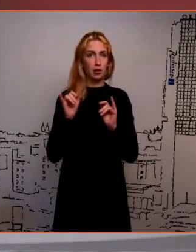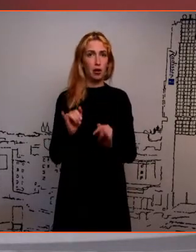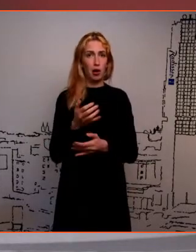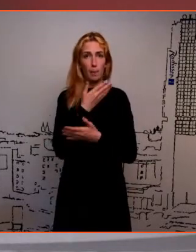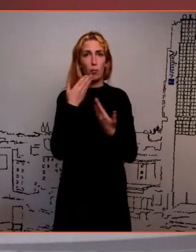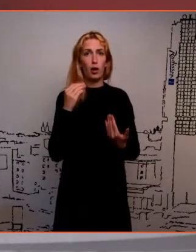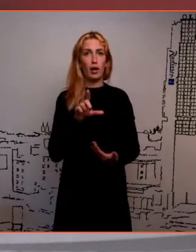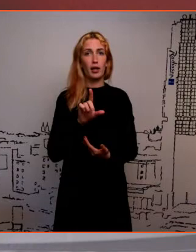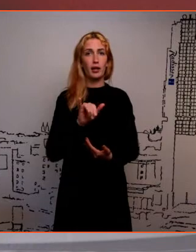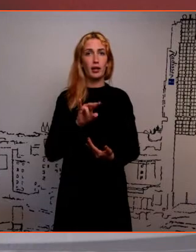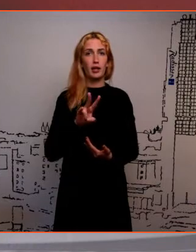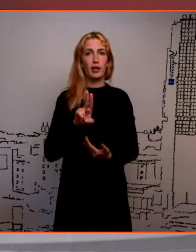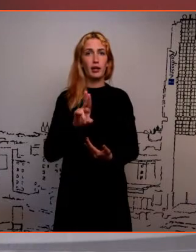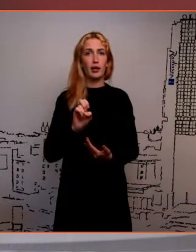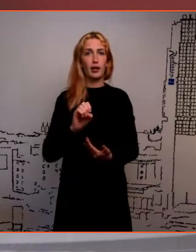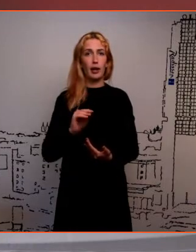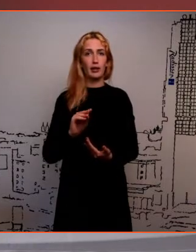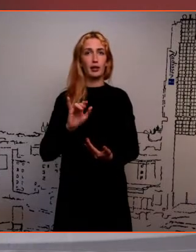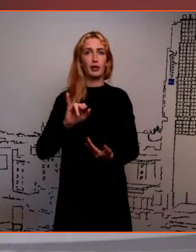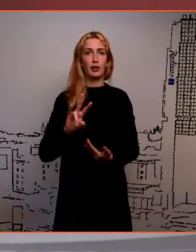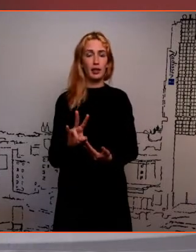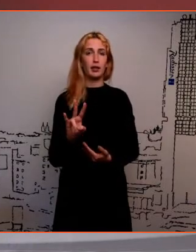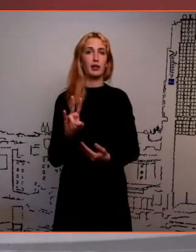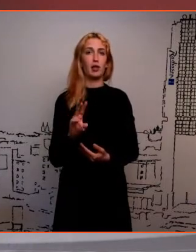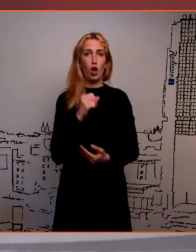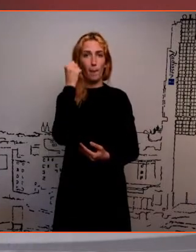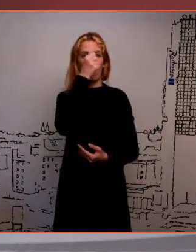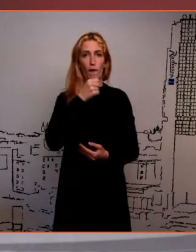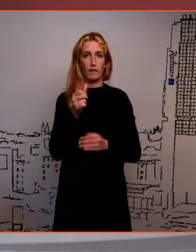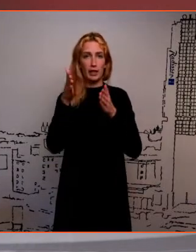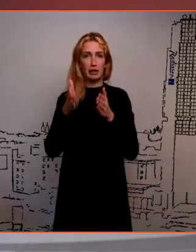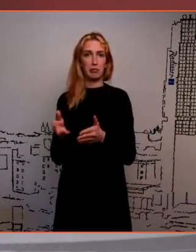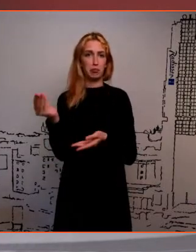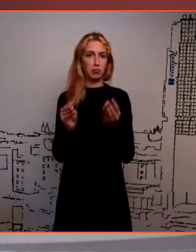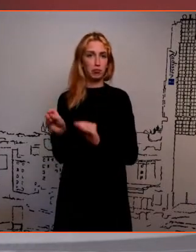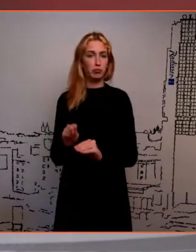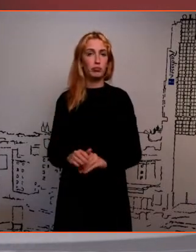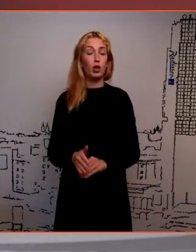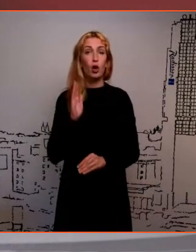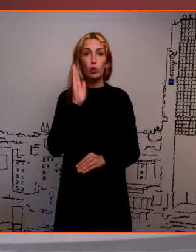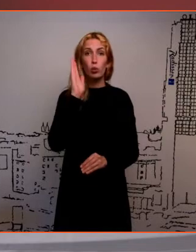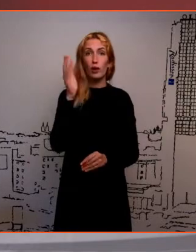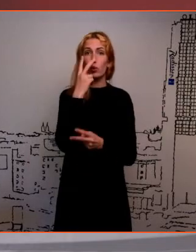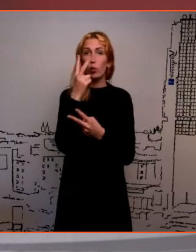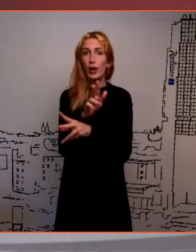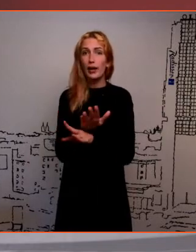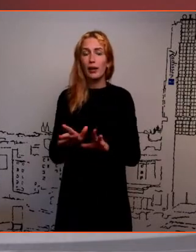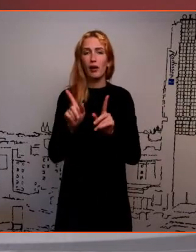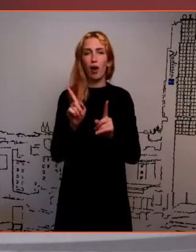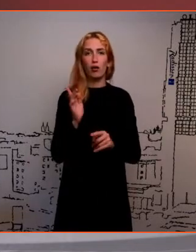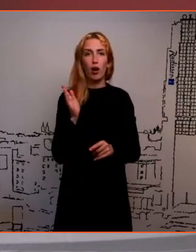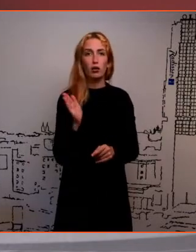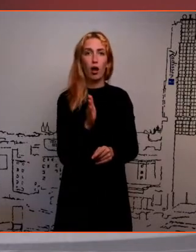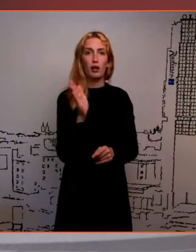LinkedIni enda profiil lua ja vaadata laiemalt võimalusi, et tuleviku ei näe, aga tõeme karjääri